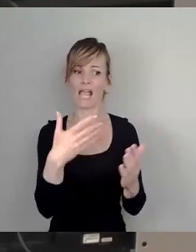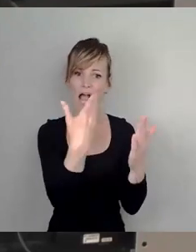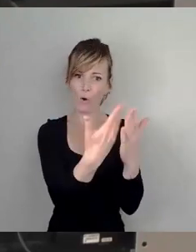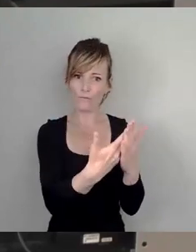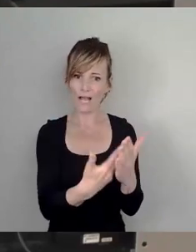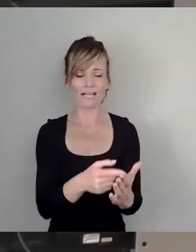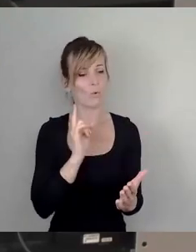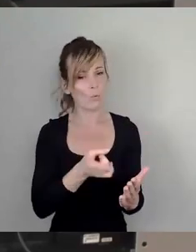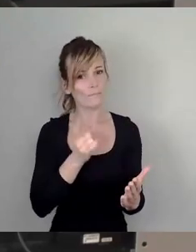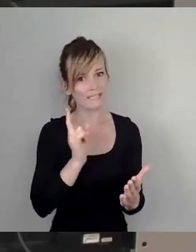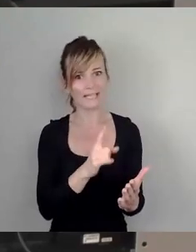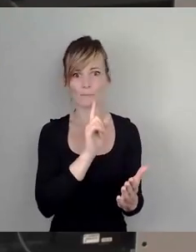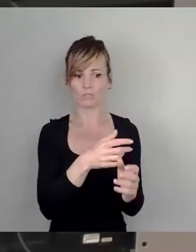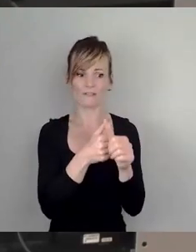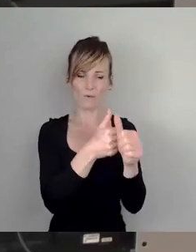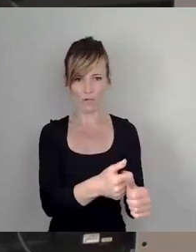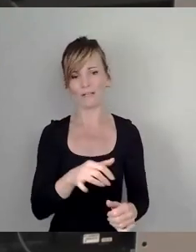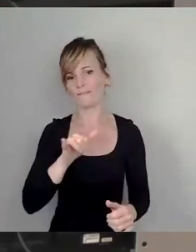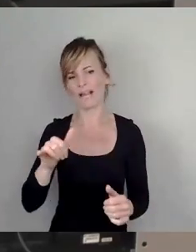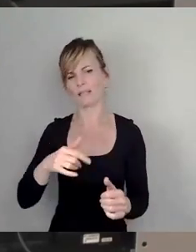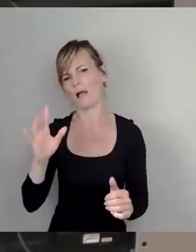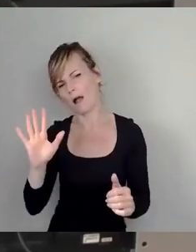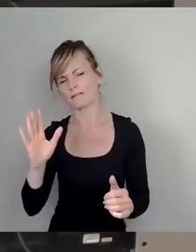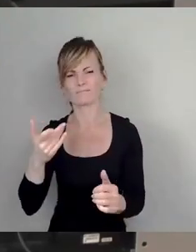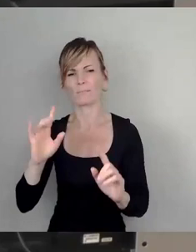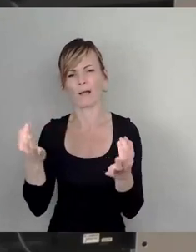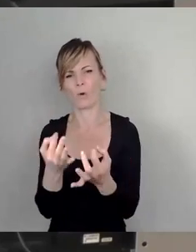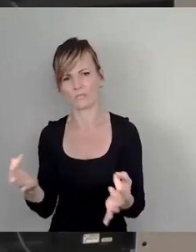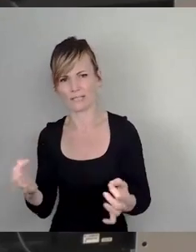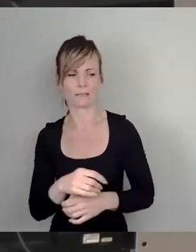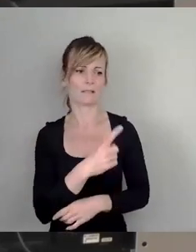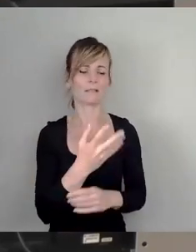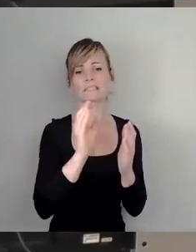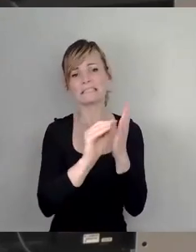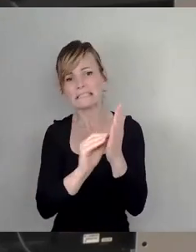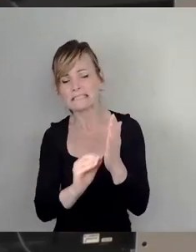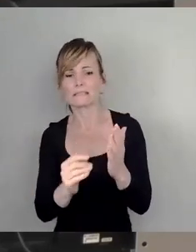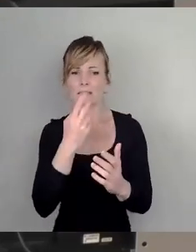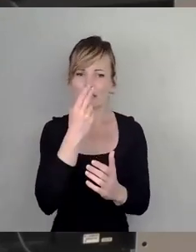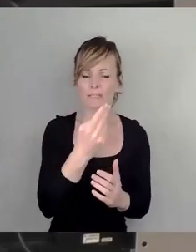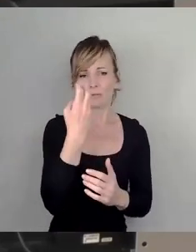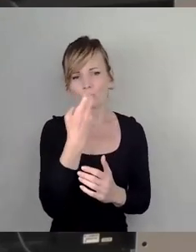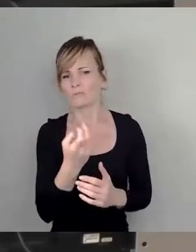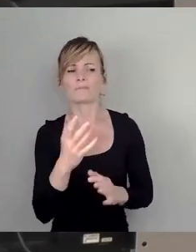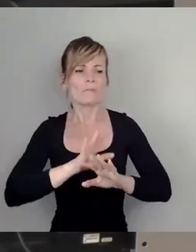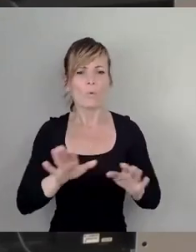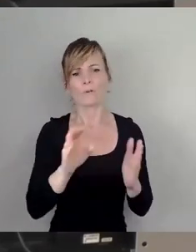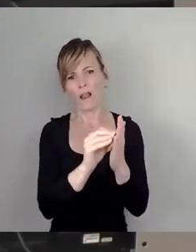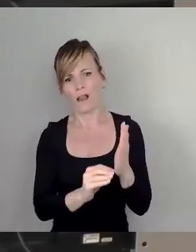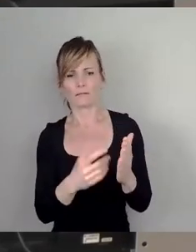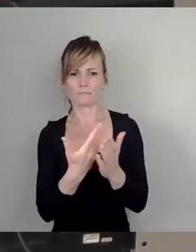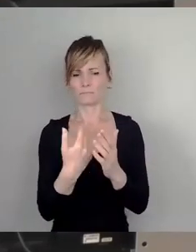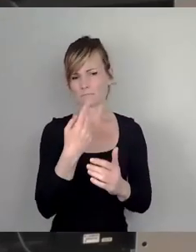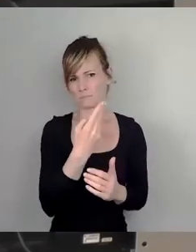notwendig sind. Sie soll nach unbürokratischen Regeln suchen. Also ein Beispiel, wenn ein